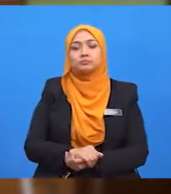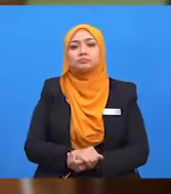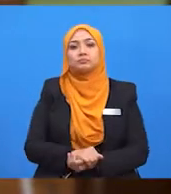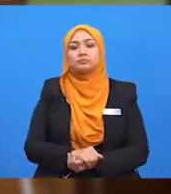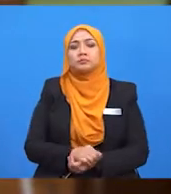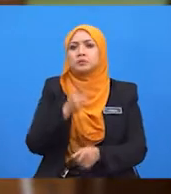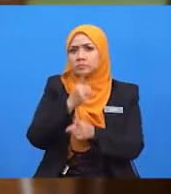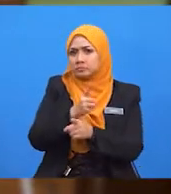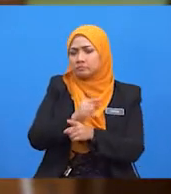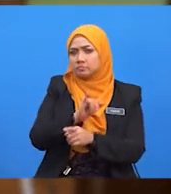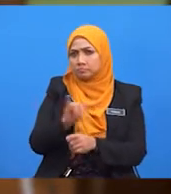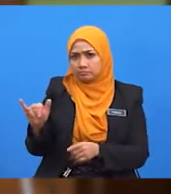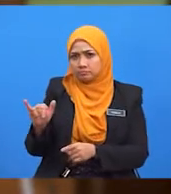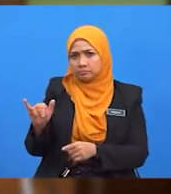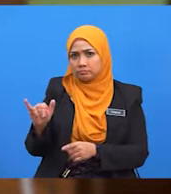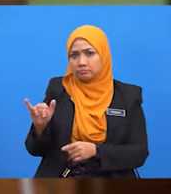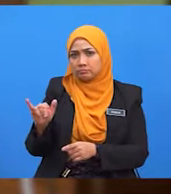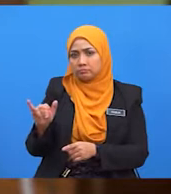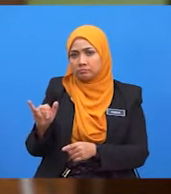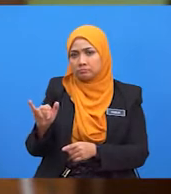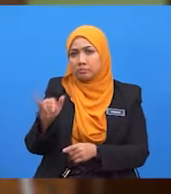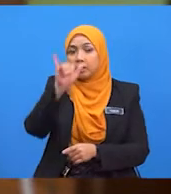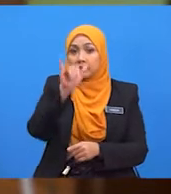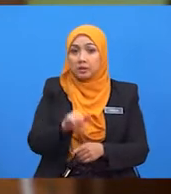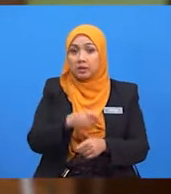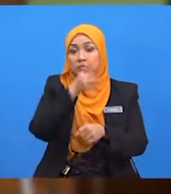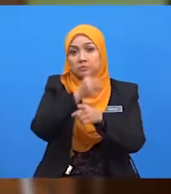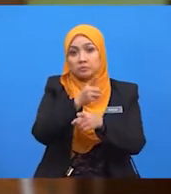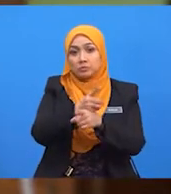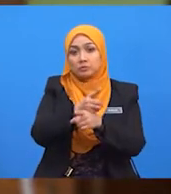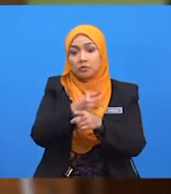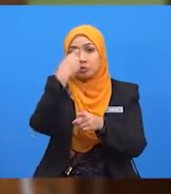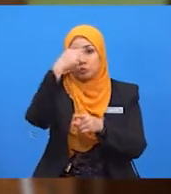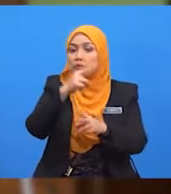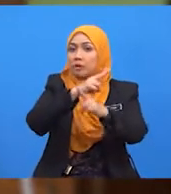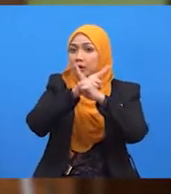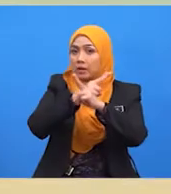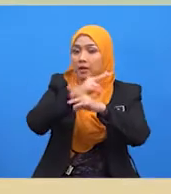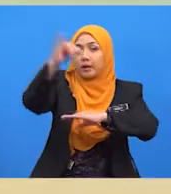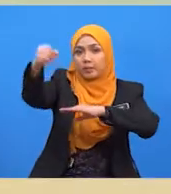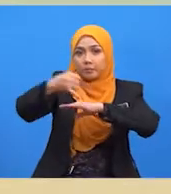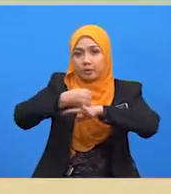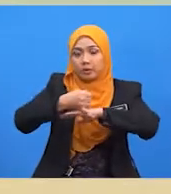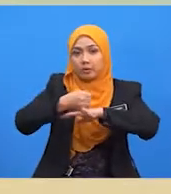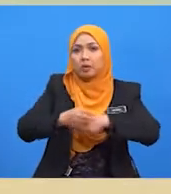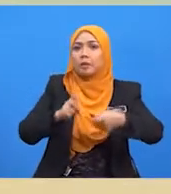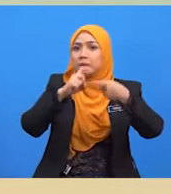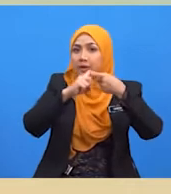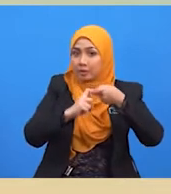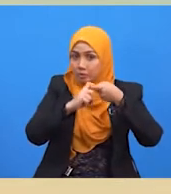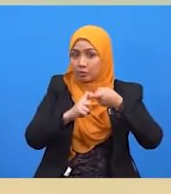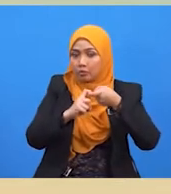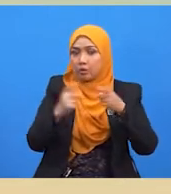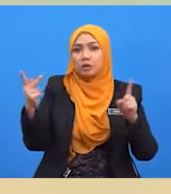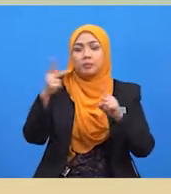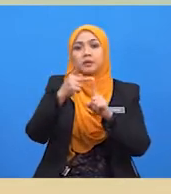Sebenarnya, keberkesanan terif dalam menghadkan import bergantung kepada